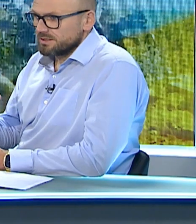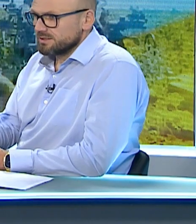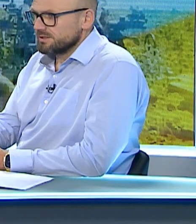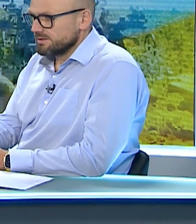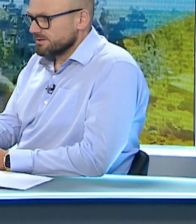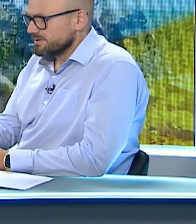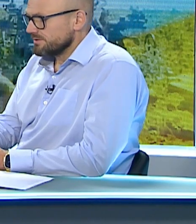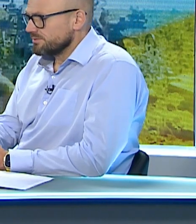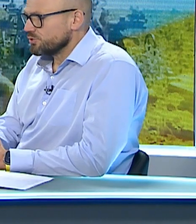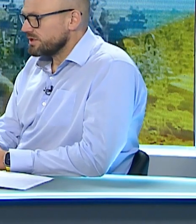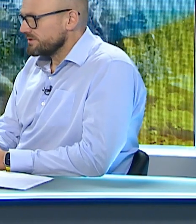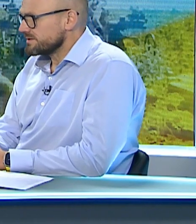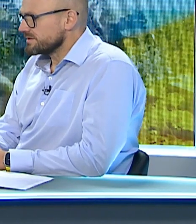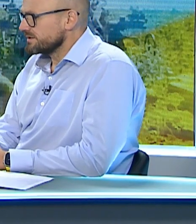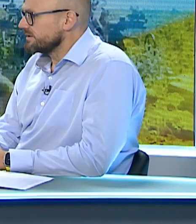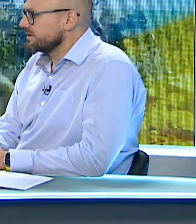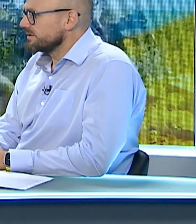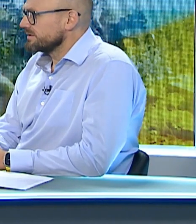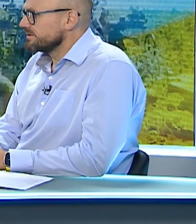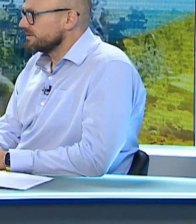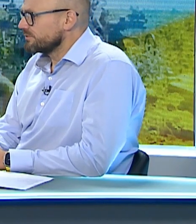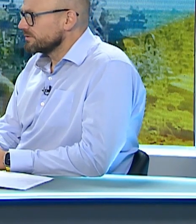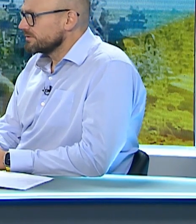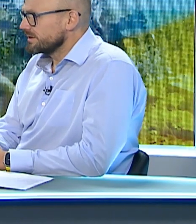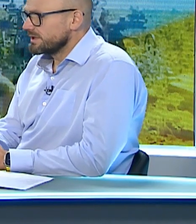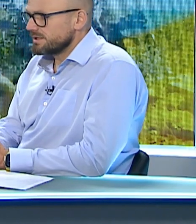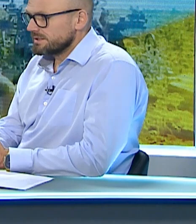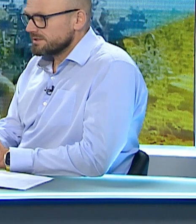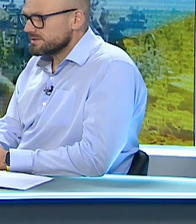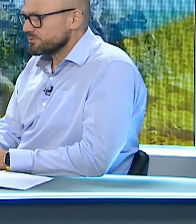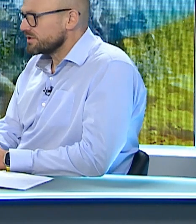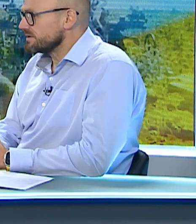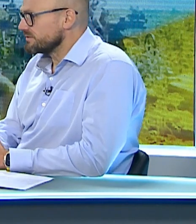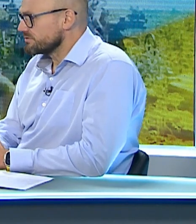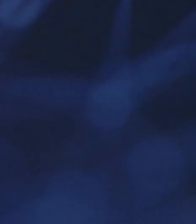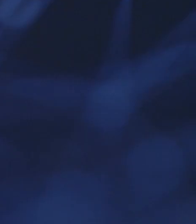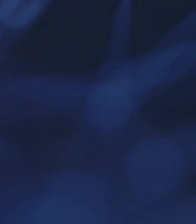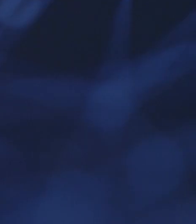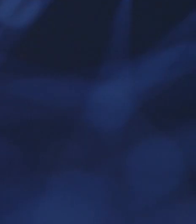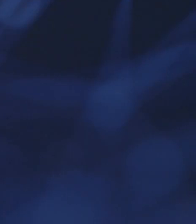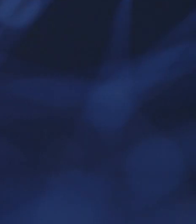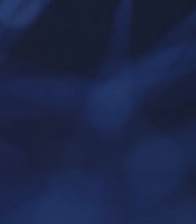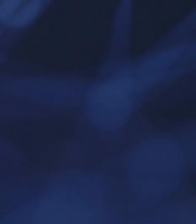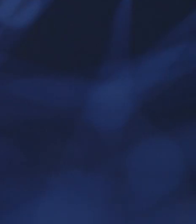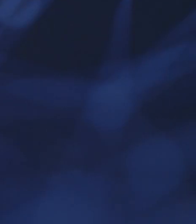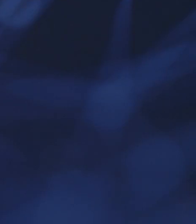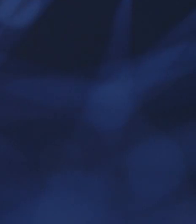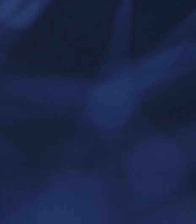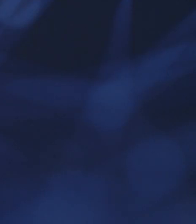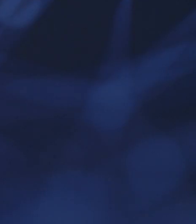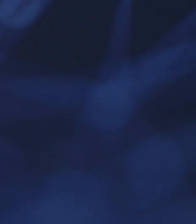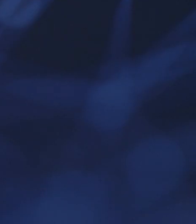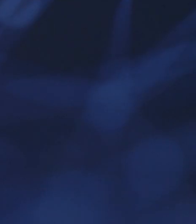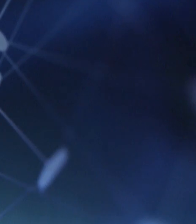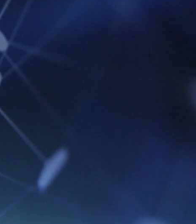це й можливість зарядити телефон, це й можливість зв'язку. Тому всі